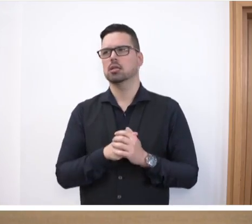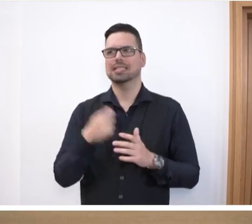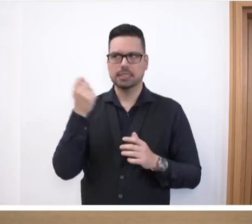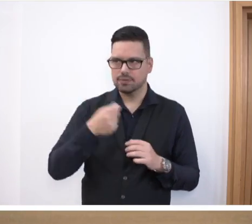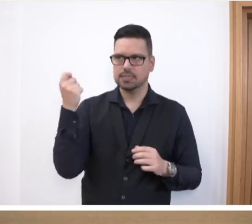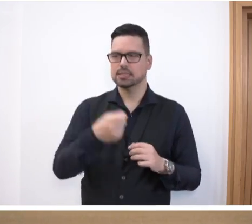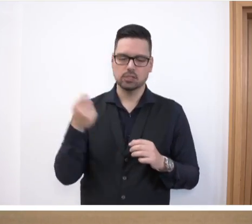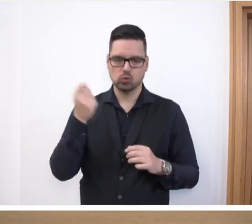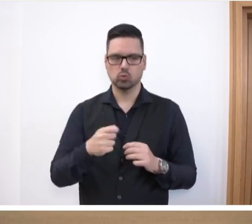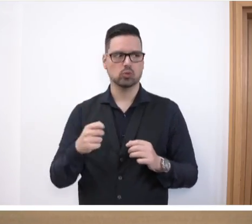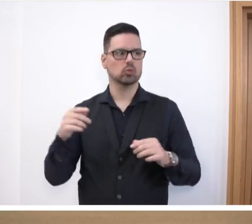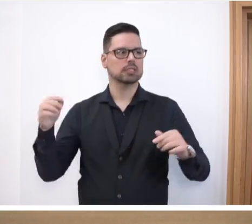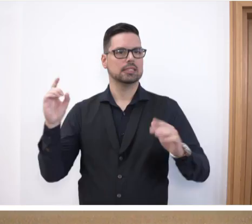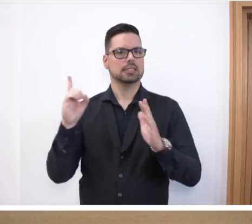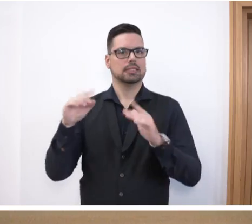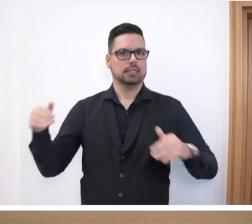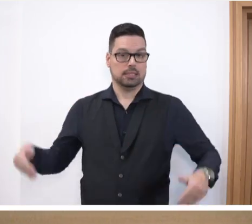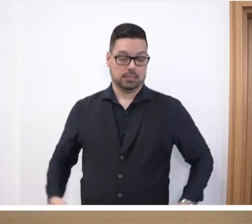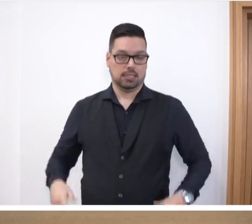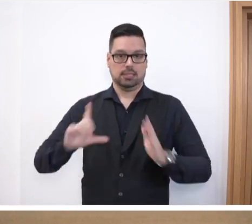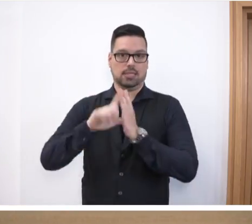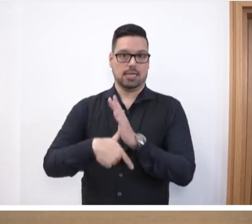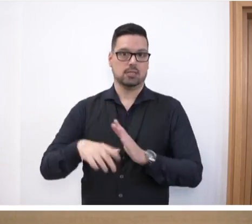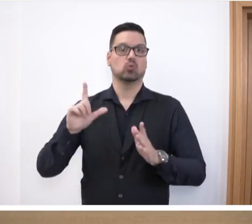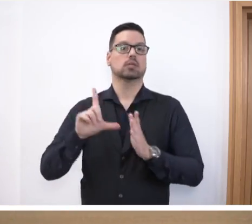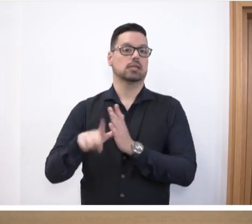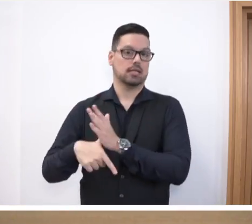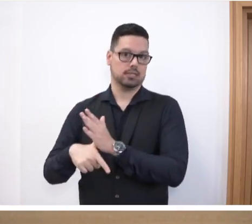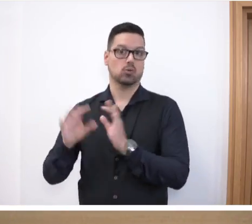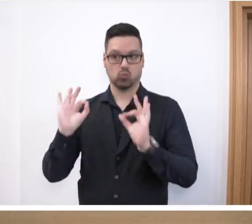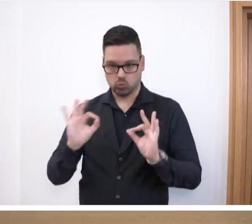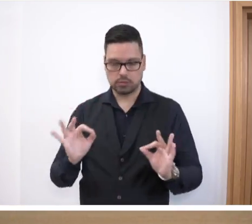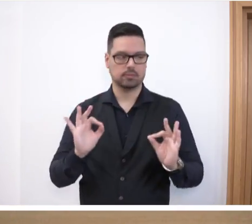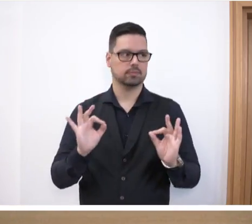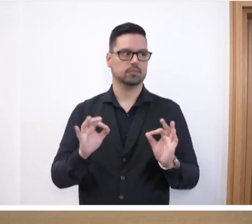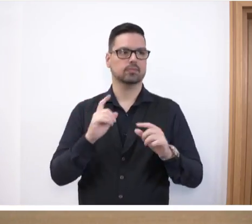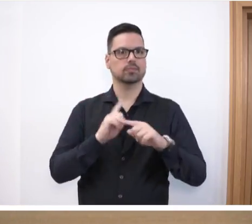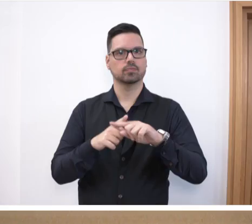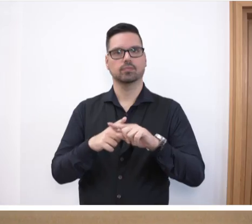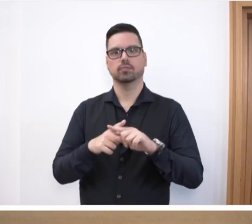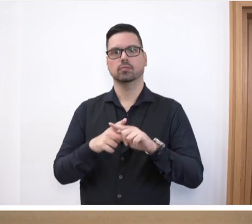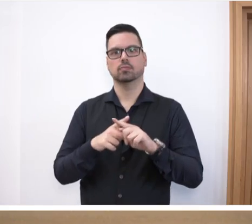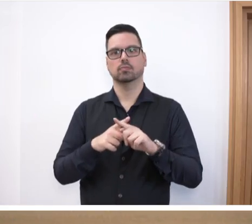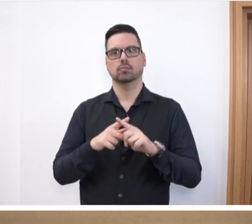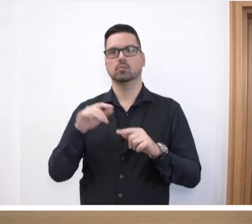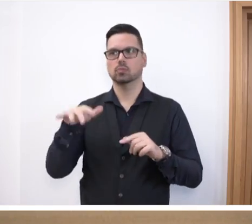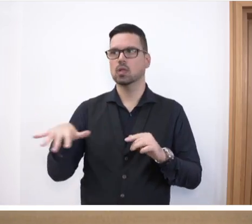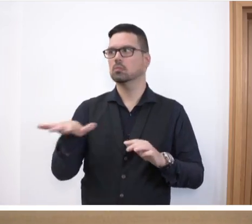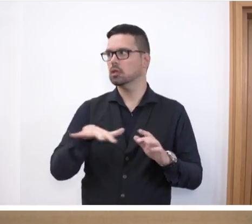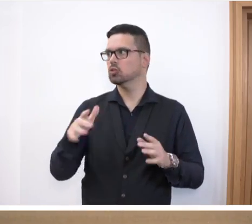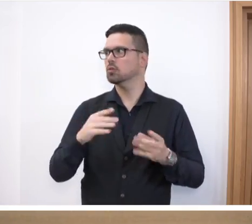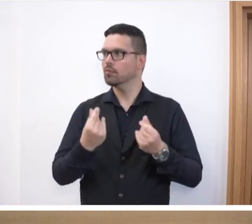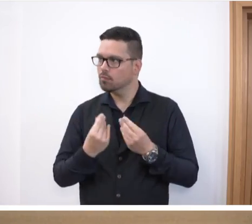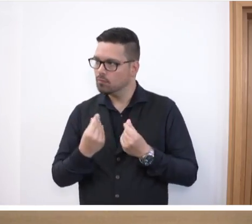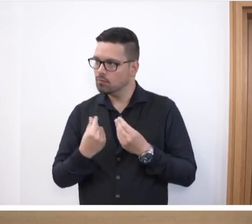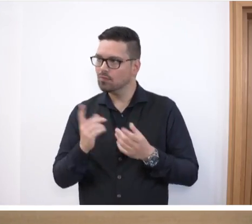Investitionen und Dienstleistungen gesetzt, geleistet worden ist, glaube ich, sehr, sehr gut. Man hat eine Branche mitgemacht, man hat ein Wir-Gefühl